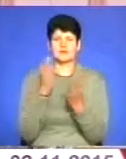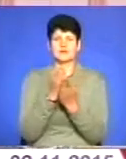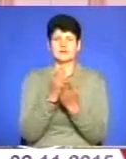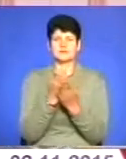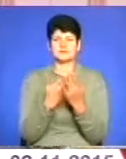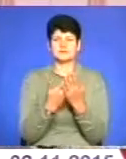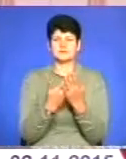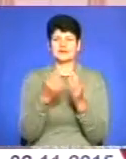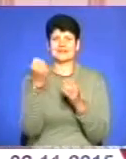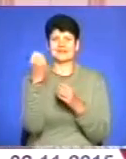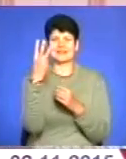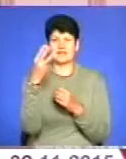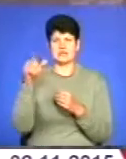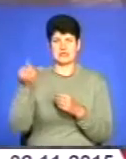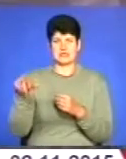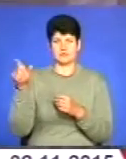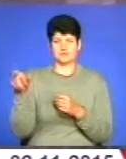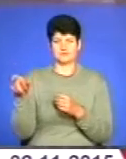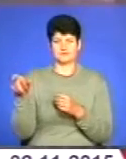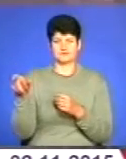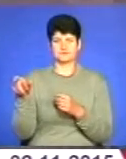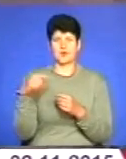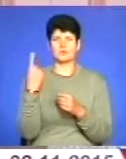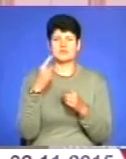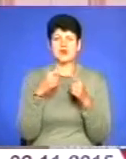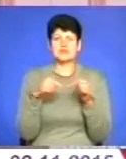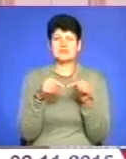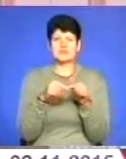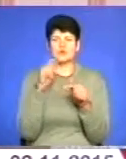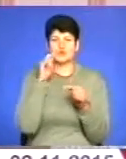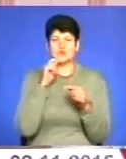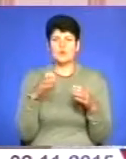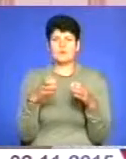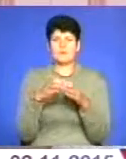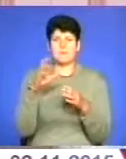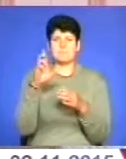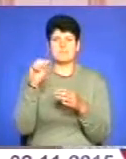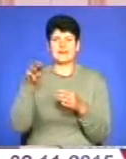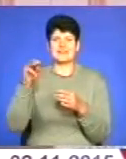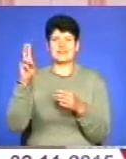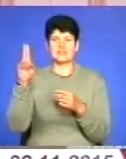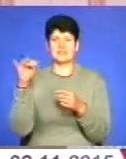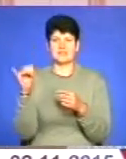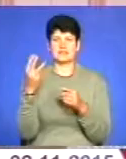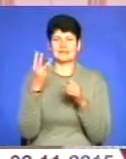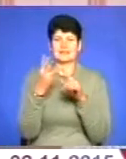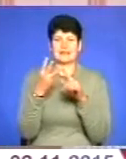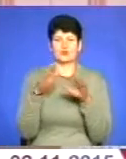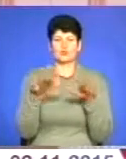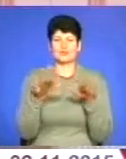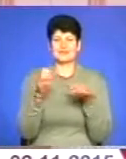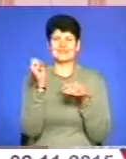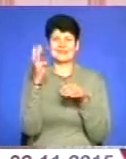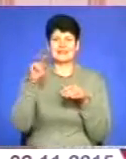13 мандатів. Обласна організація всеукраїнського об'єднання «Батьківщина» на третьому місці – 13